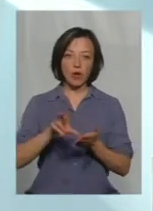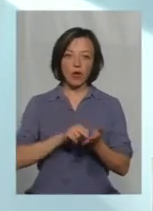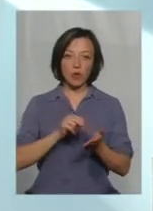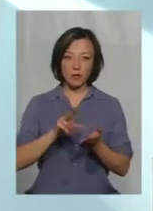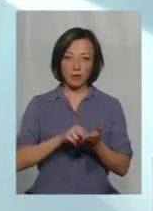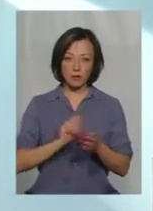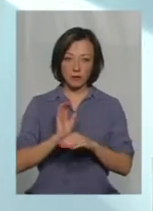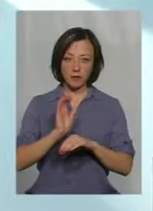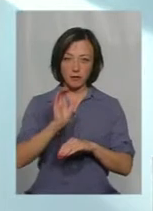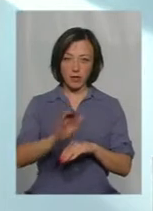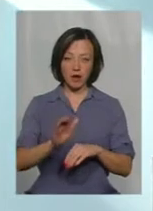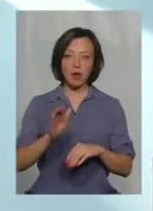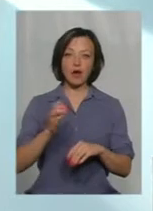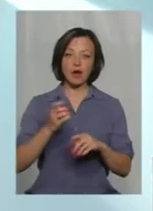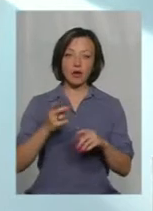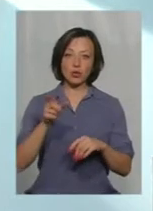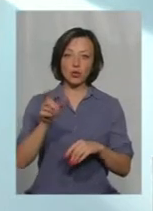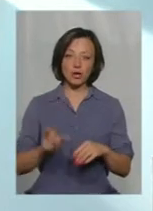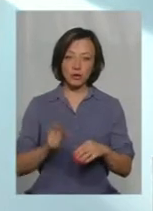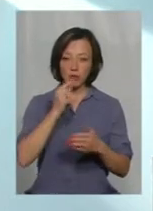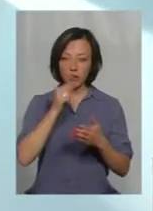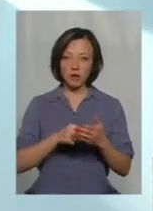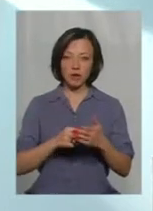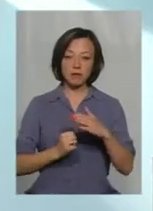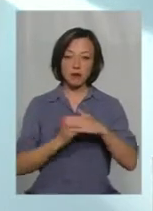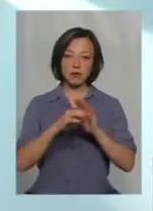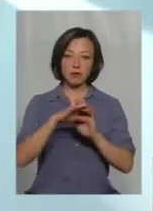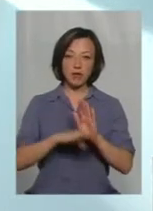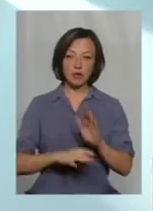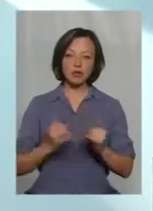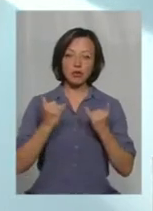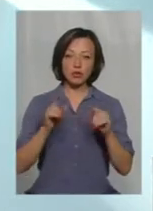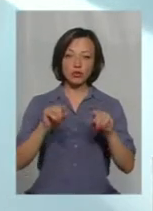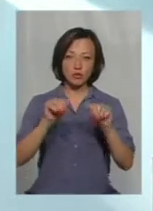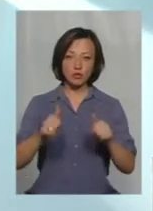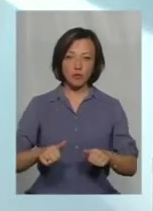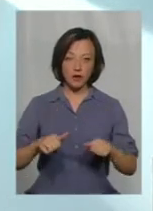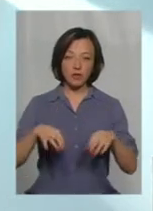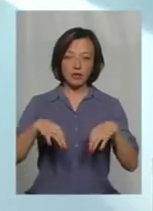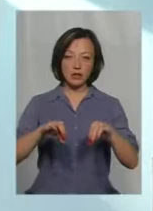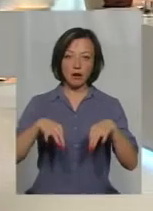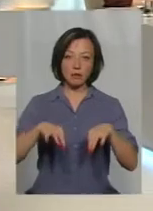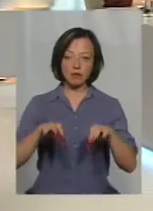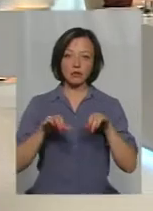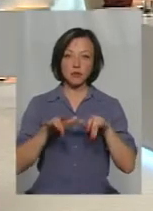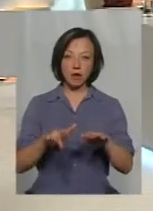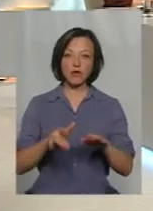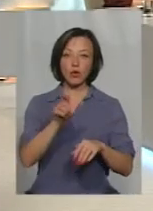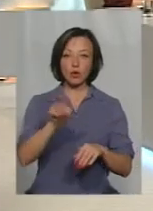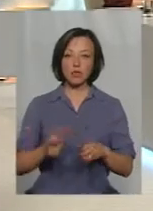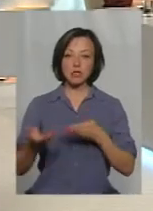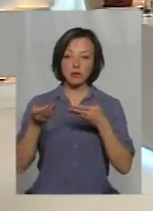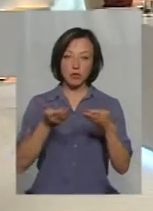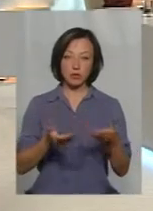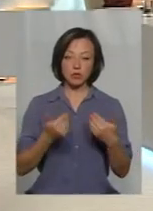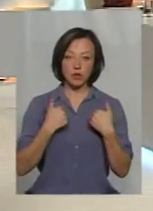приходить в обласний департамент, людина попадає в базу даних. І для того, щоб сформувати транспортну справу, людина запрошується